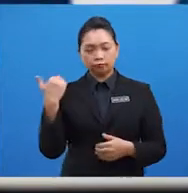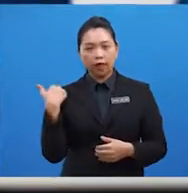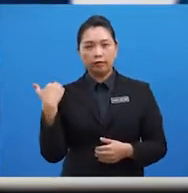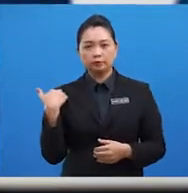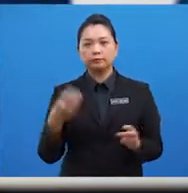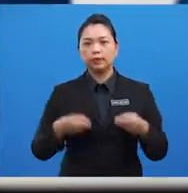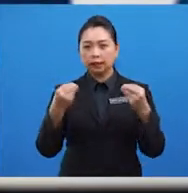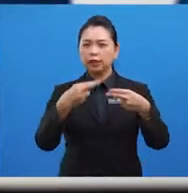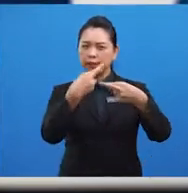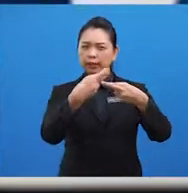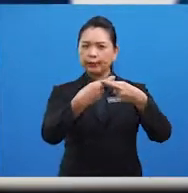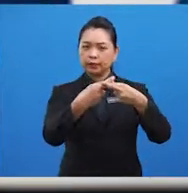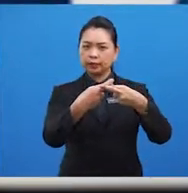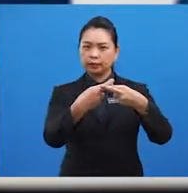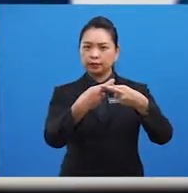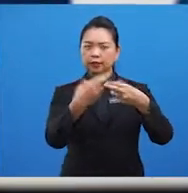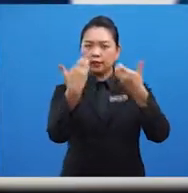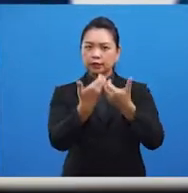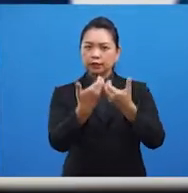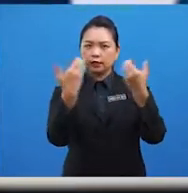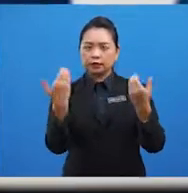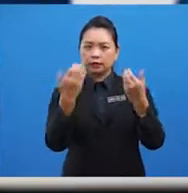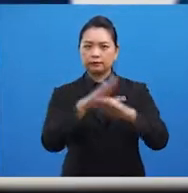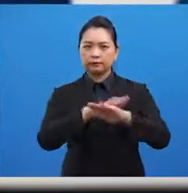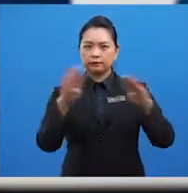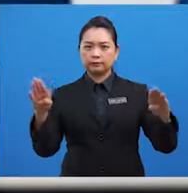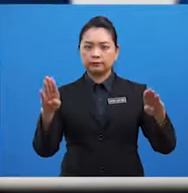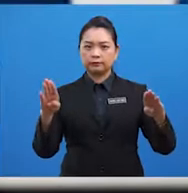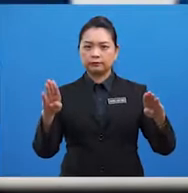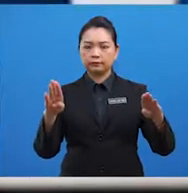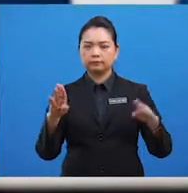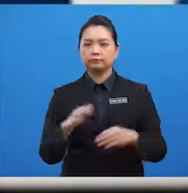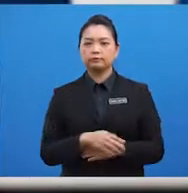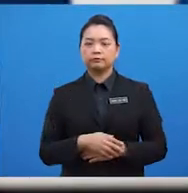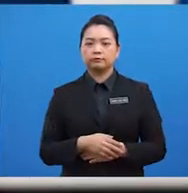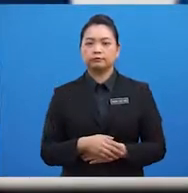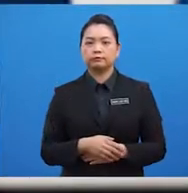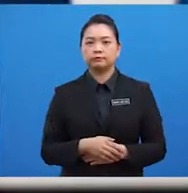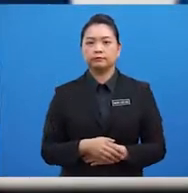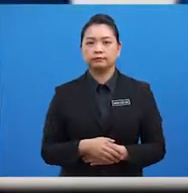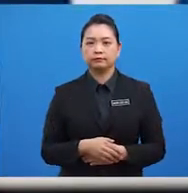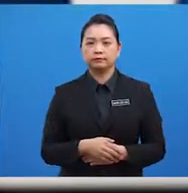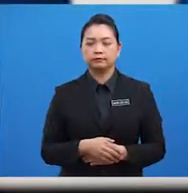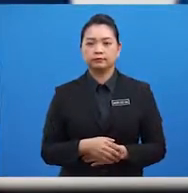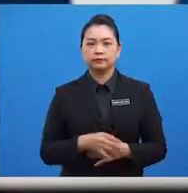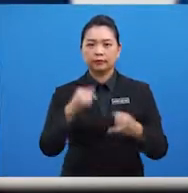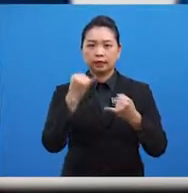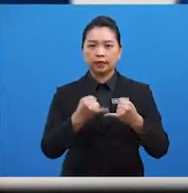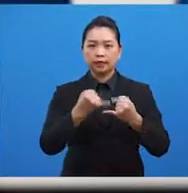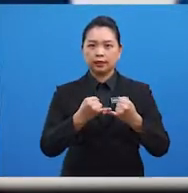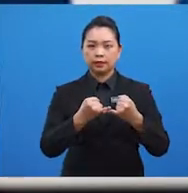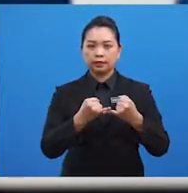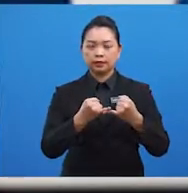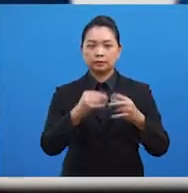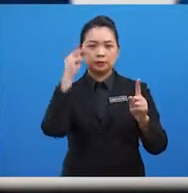diadakan bagi merapatkan largi jurang perbezaan dalam kalangan komuniti ASEAN. Akhir